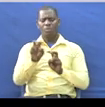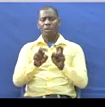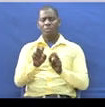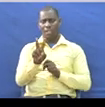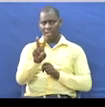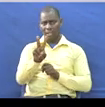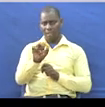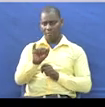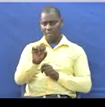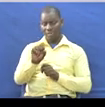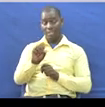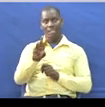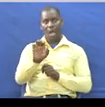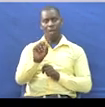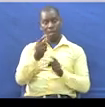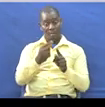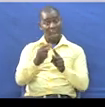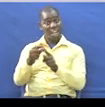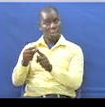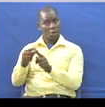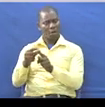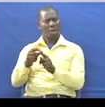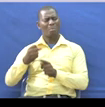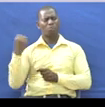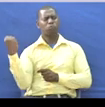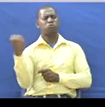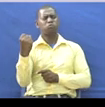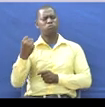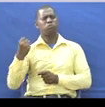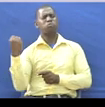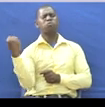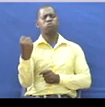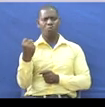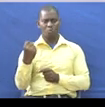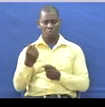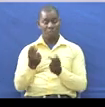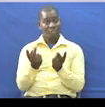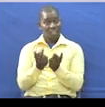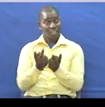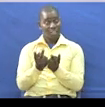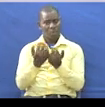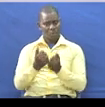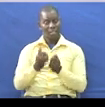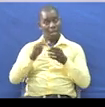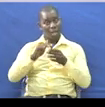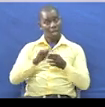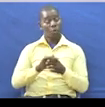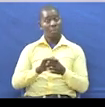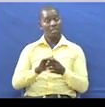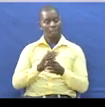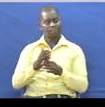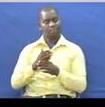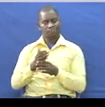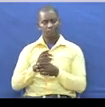Misamiati Na Istila Ingumu Ambasu Zipo Katika Ili Matini Lakini Pia Utatumia Mareje